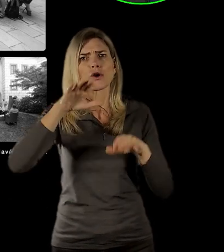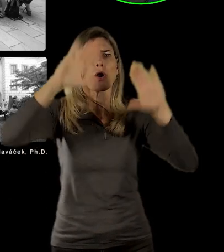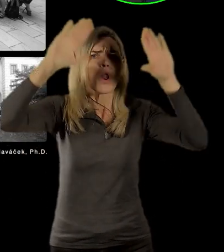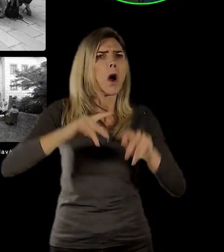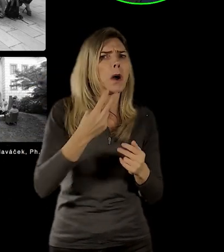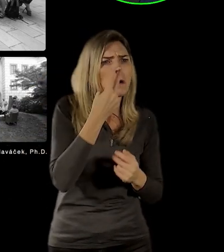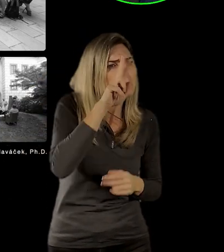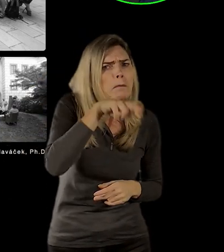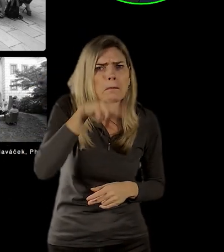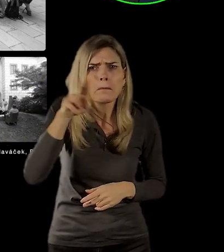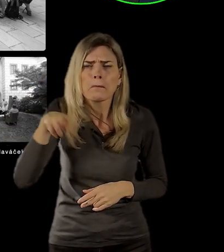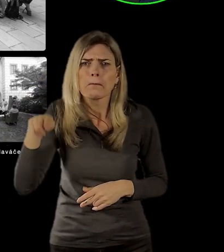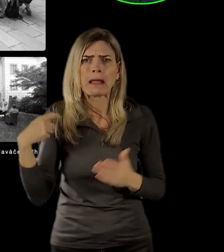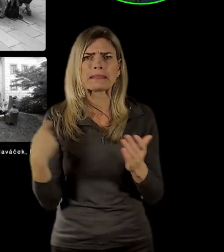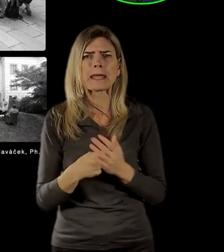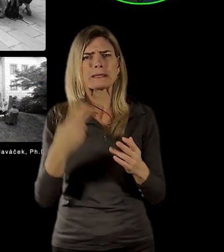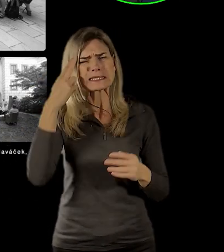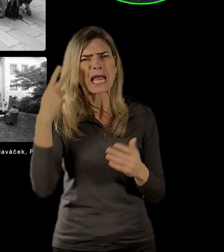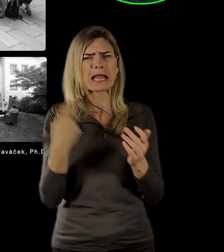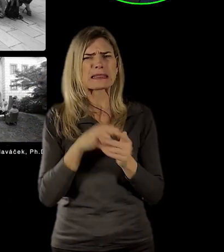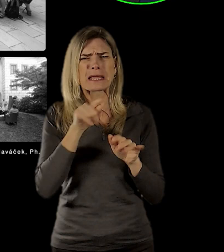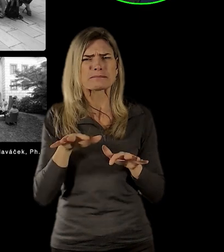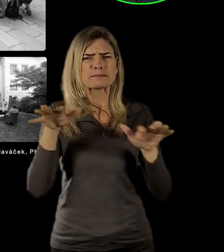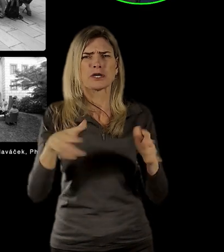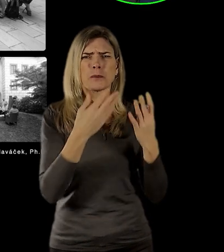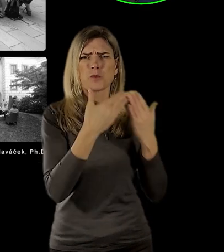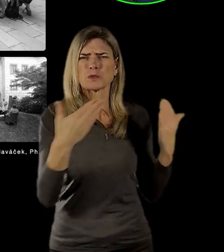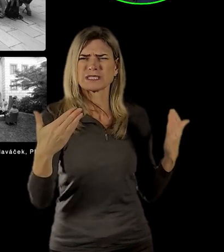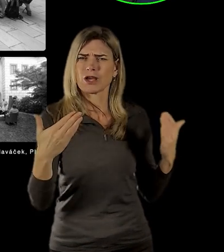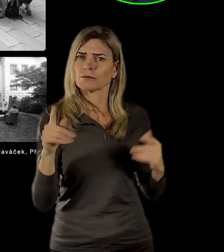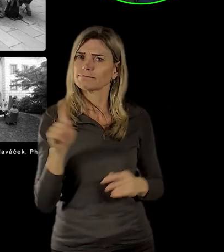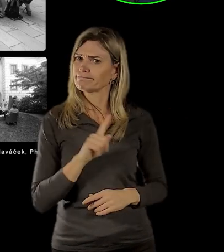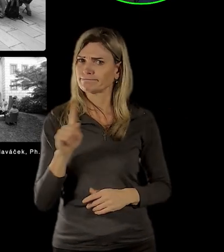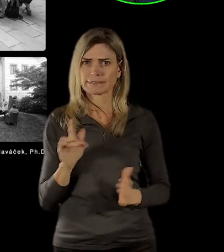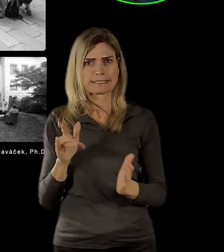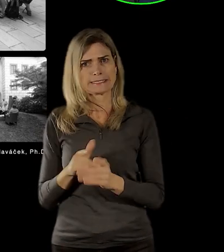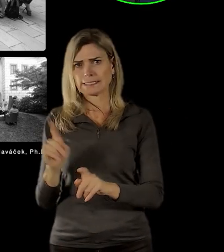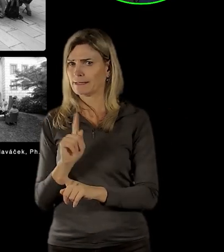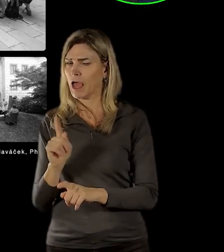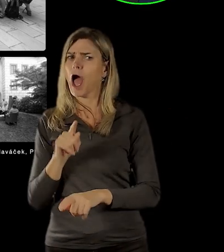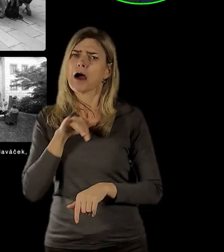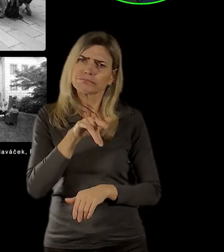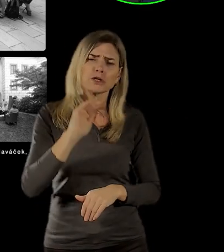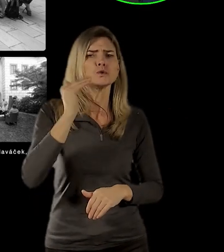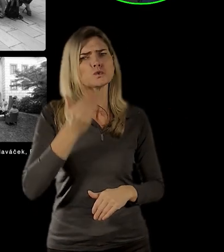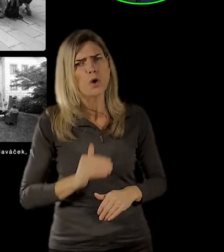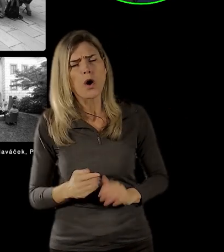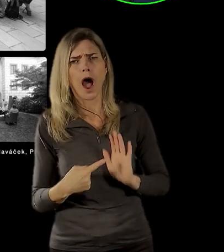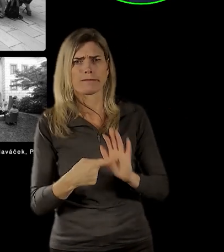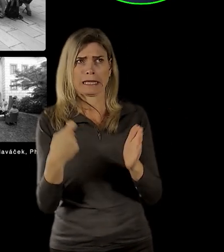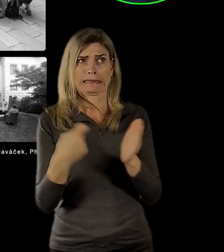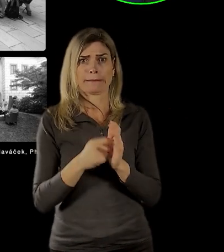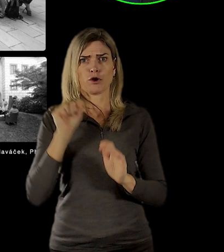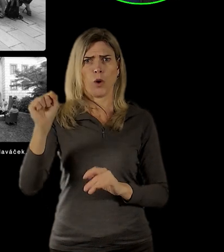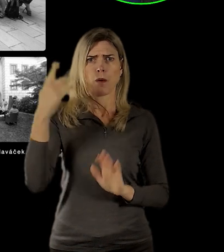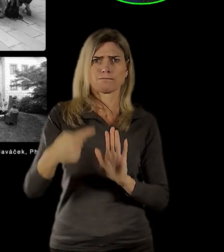nějaké takzvaně muzealizované exponáty, když tam bude výrazně vyčnívat sochaté důležité obludy 20. století